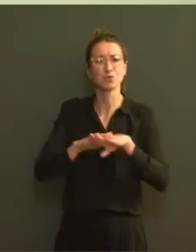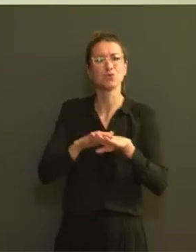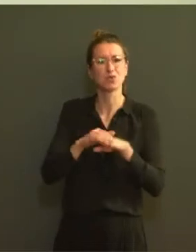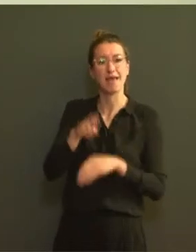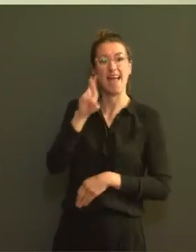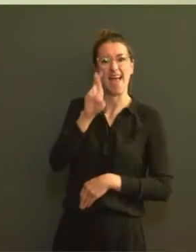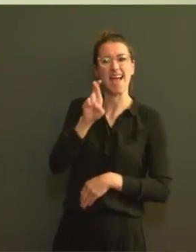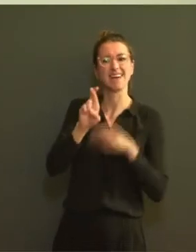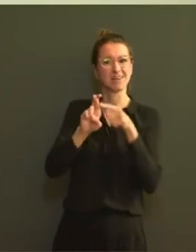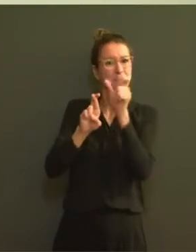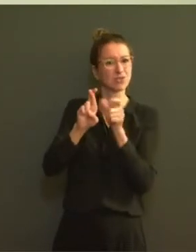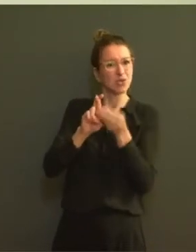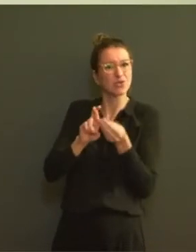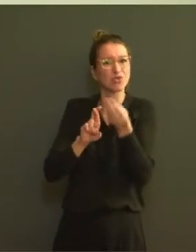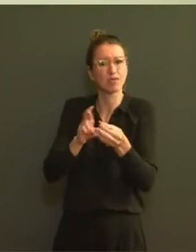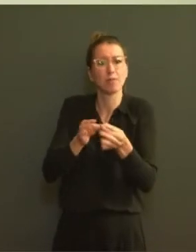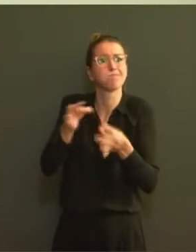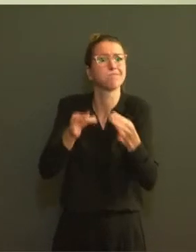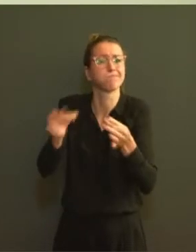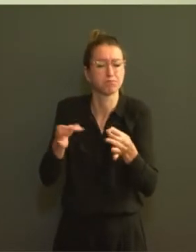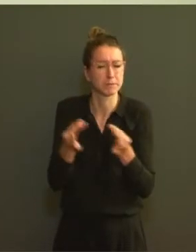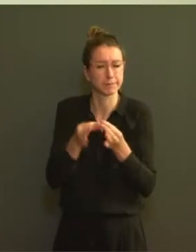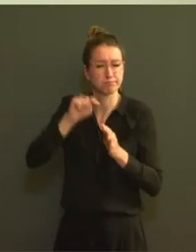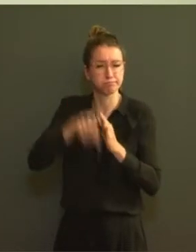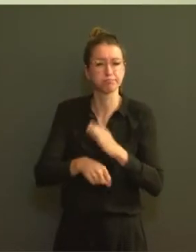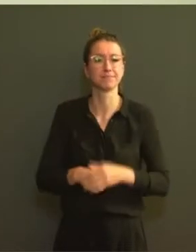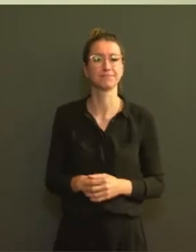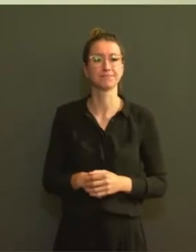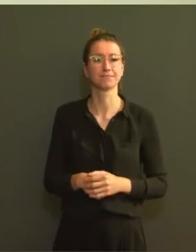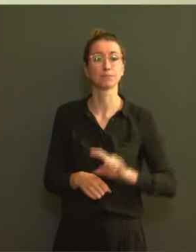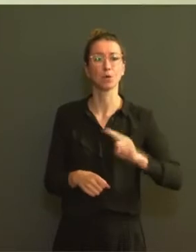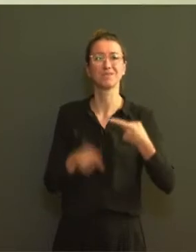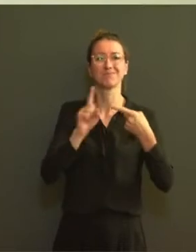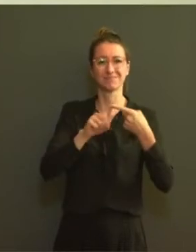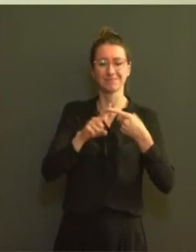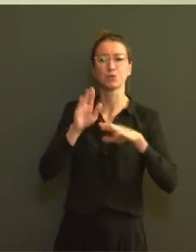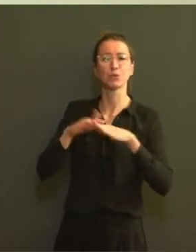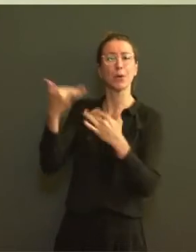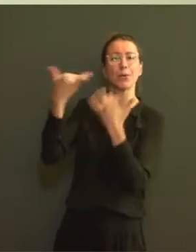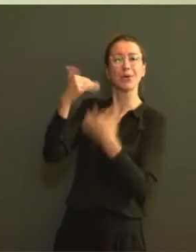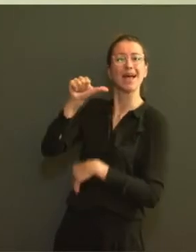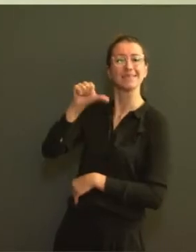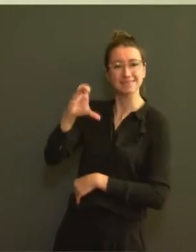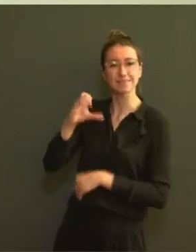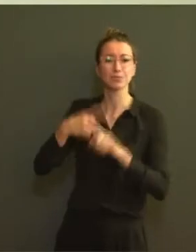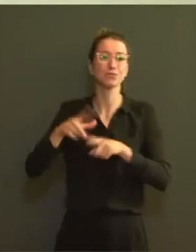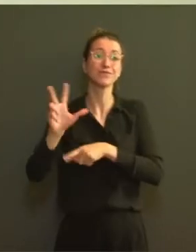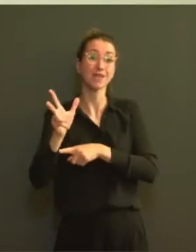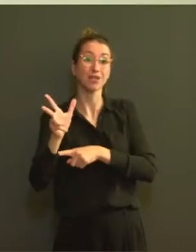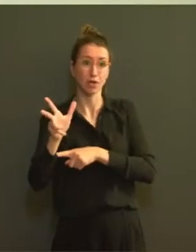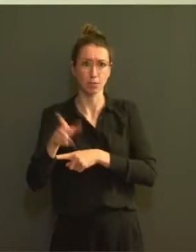Alors le premier point c'est donc la climatisation et les ventilateurs, surtout dans les maisons de repos et de soins.